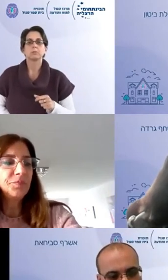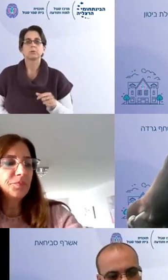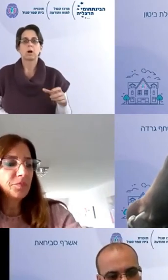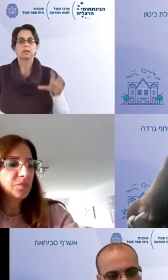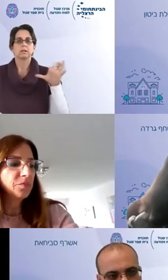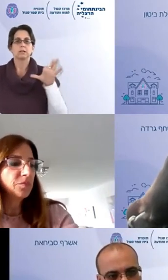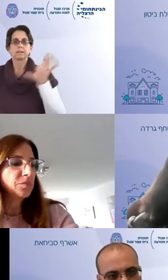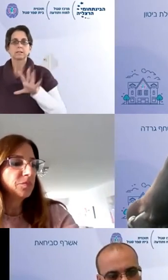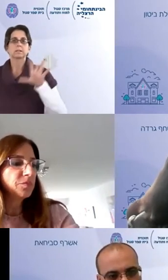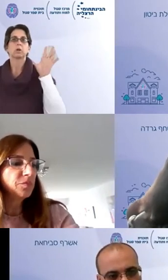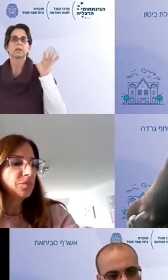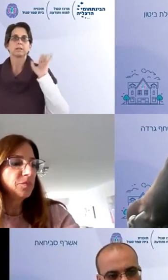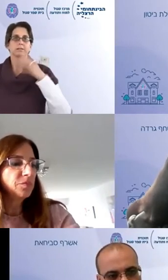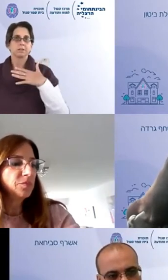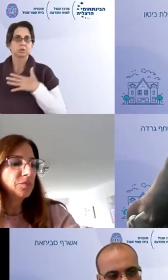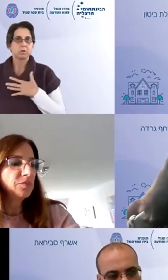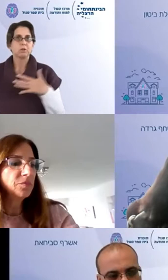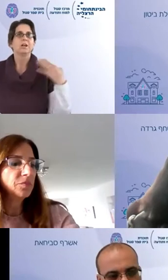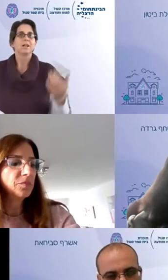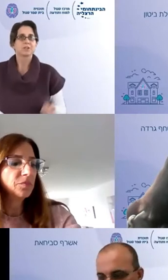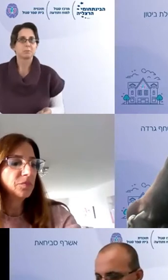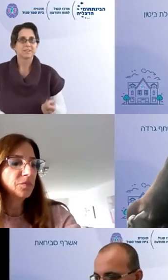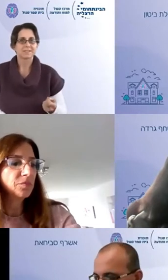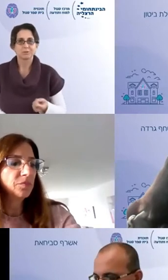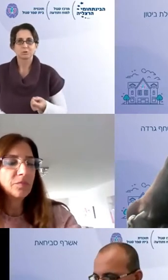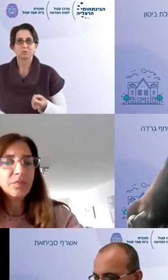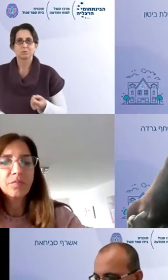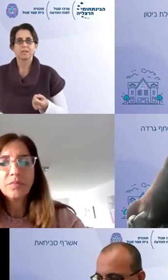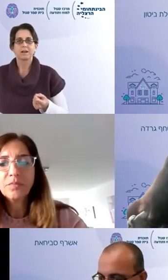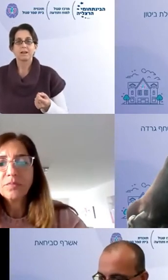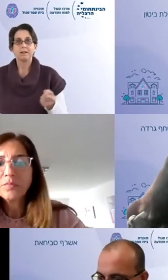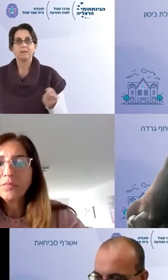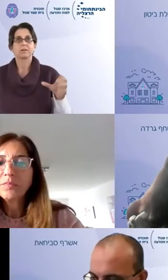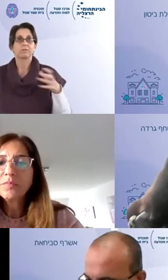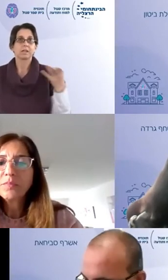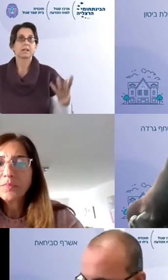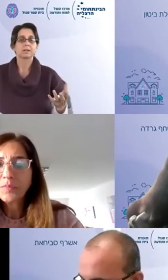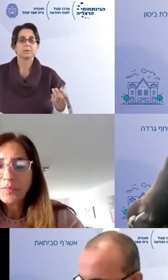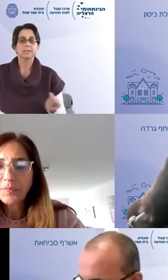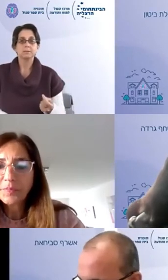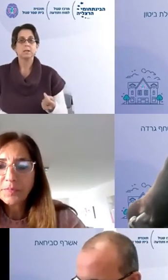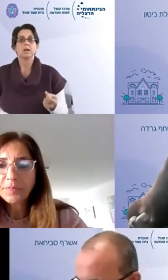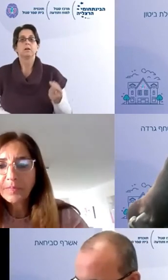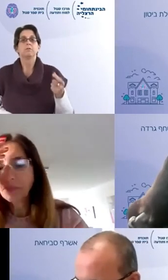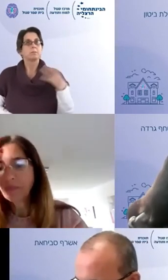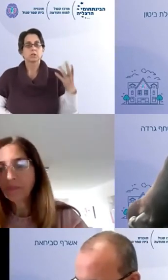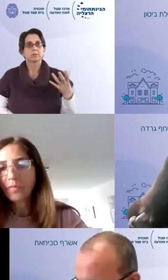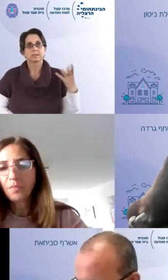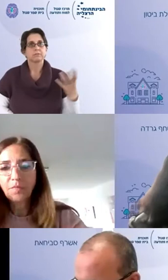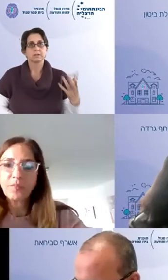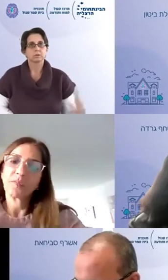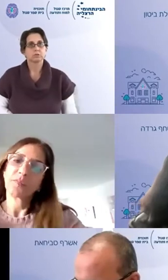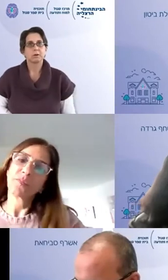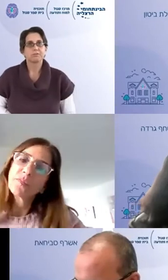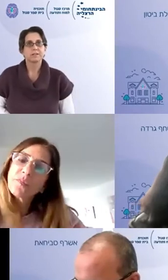מהמנהלים פה יוכל להציג את עצמו להגיד את שמו את שם בית הספר שהוא מנהל וגיל התלמידים ואם יש